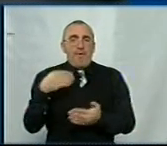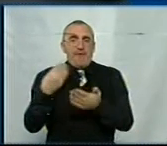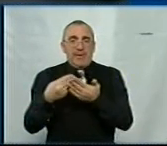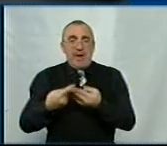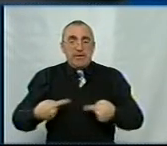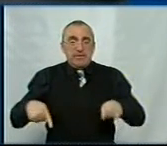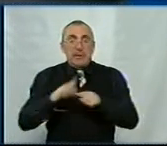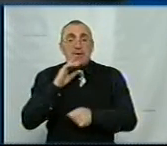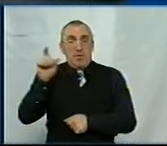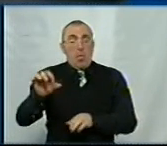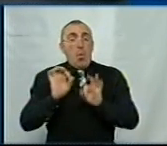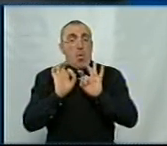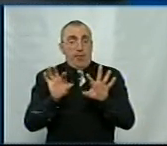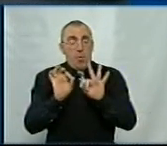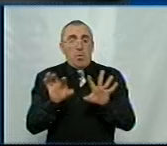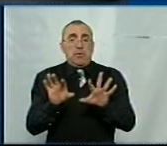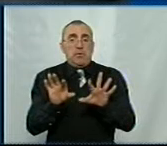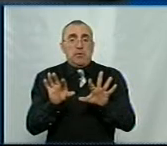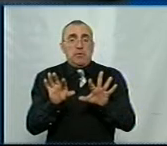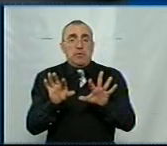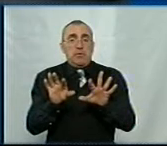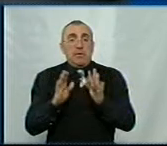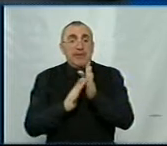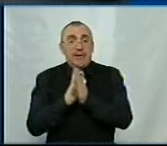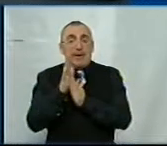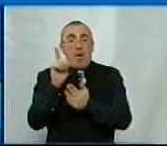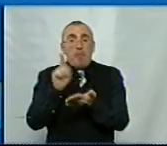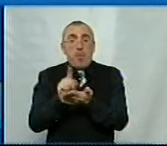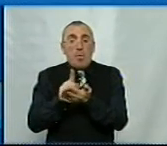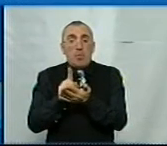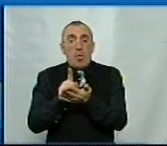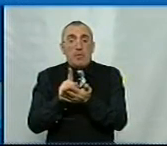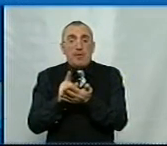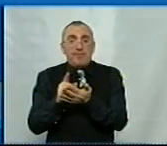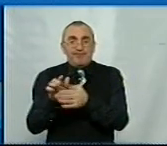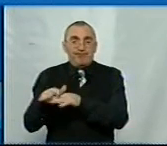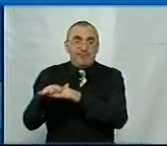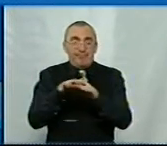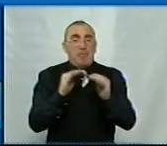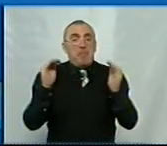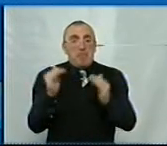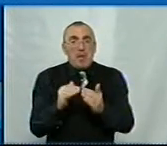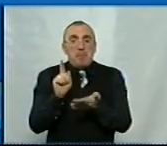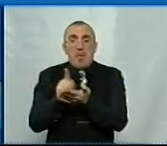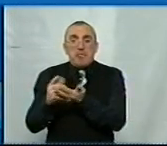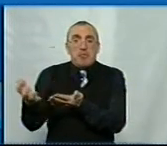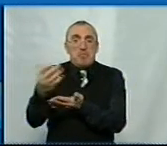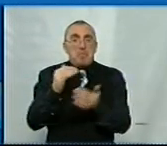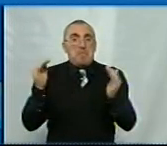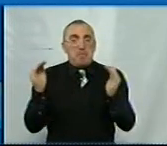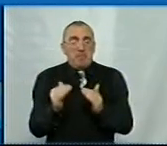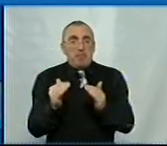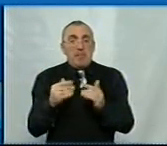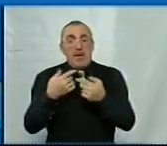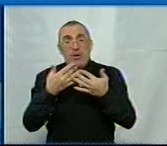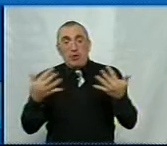відділу, говорить про те, що зріст податкових надходжень уповільнюється, тобто менше стало збирати податків. Хоча з іншої